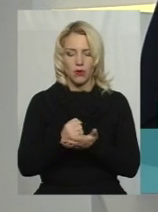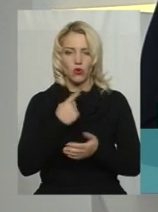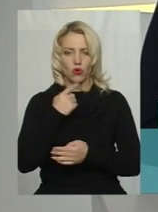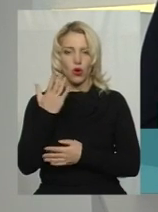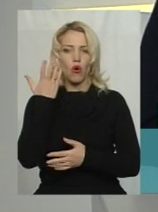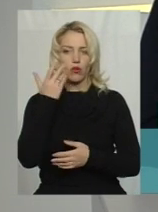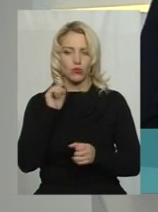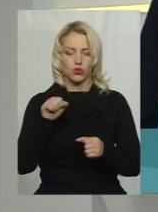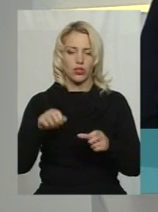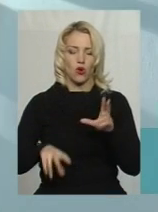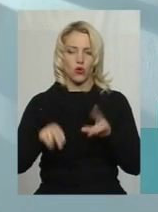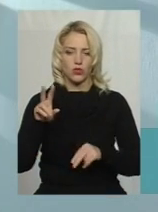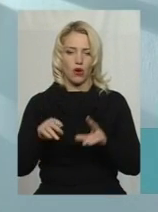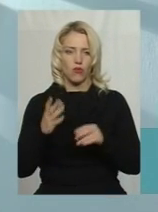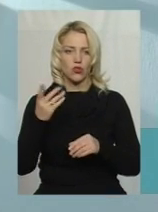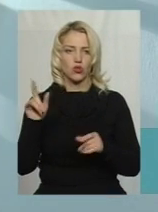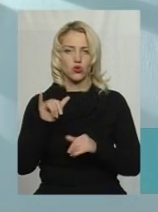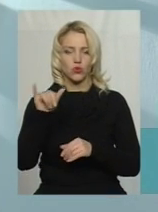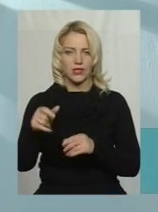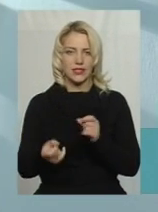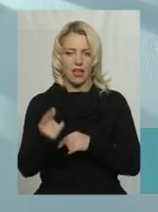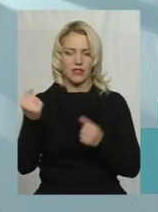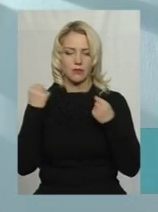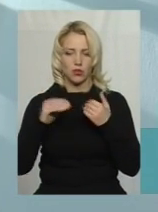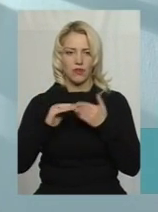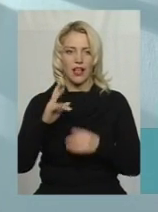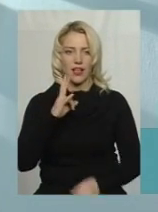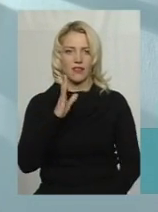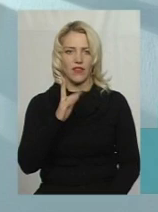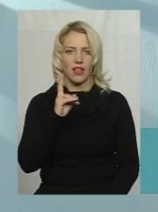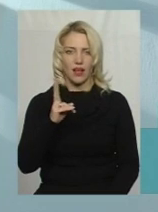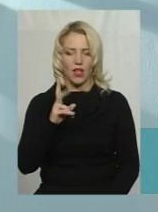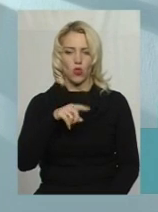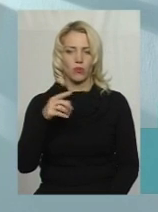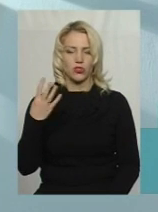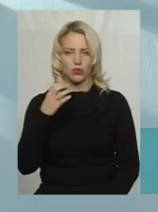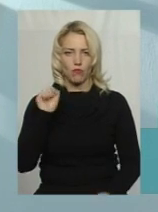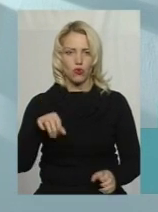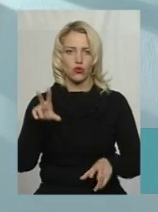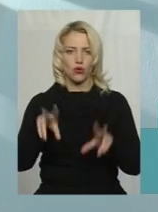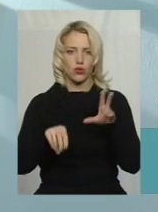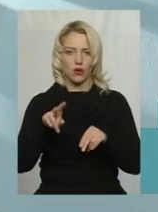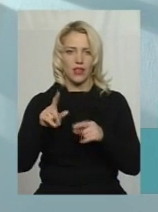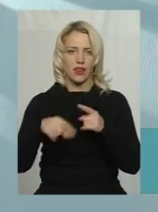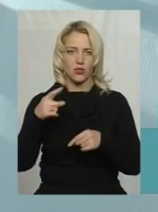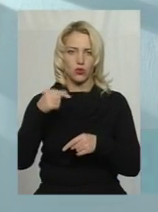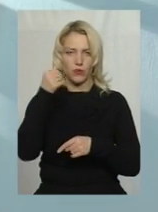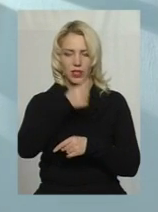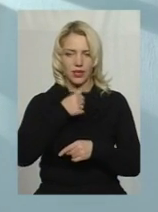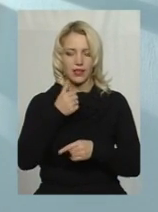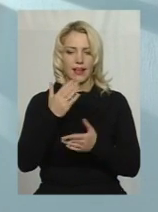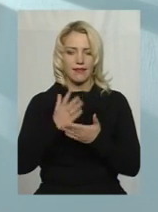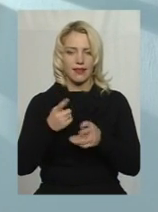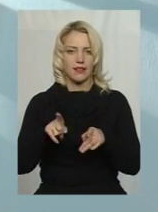'являться? Ну, НВК номер 4 можуть розраховувати навіть на наступний рік, тому що в пріоритеті є таке